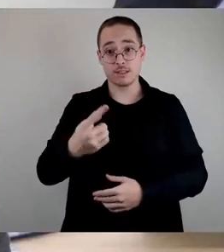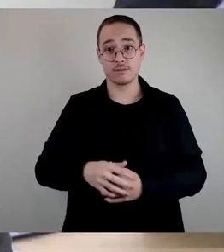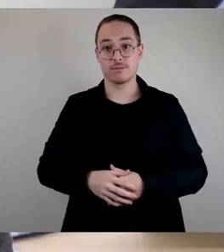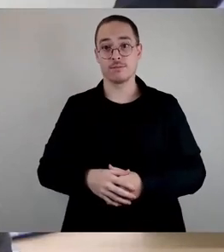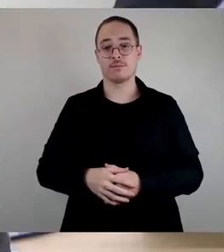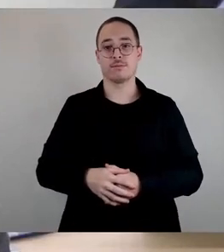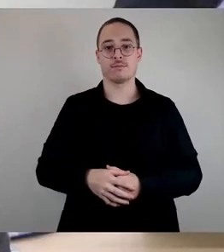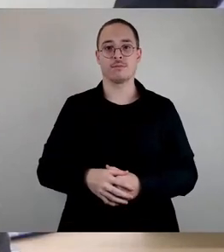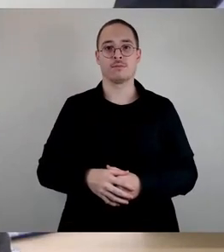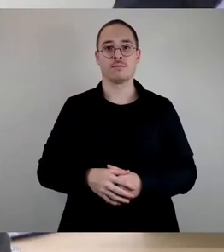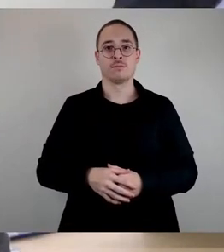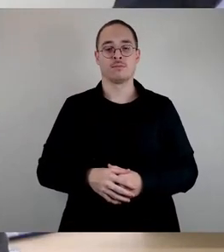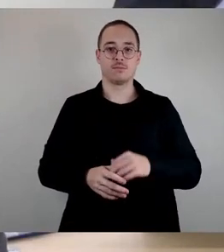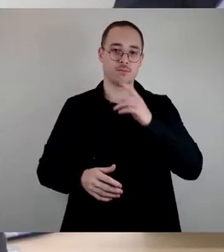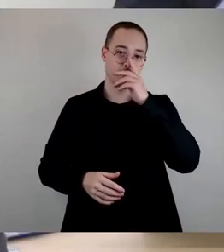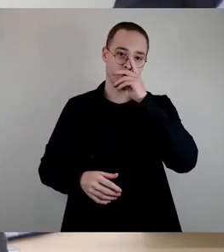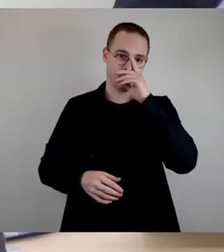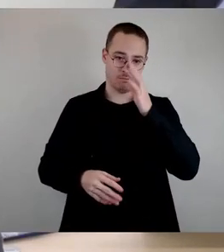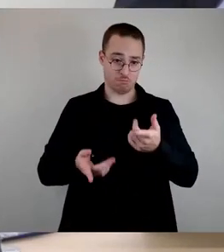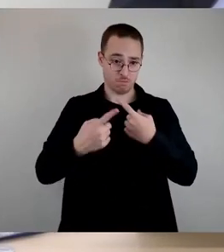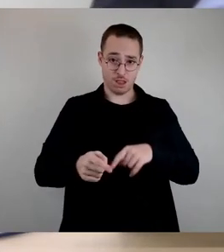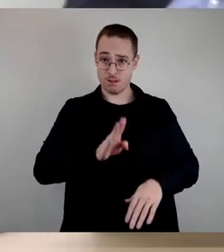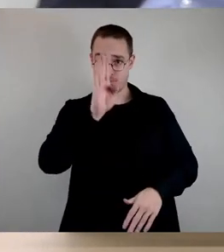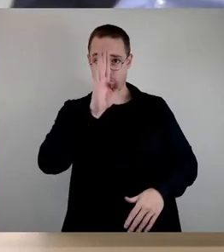Gibt es weitere Wortmeldungen?